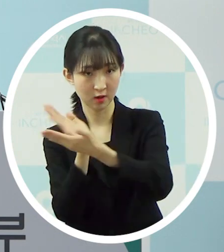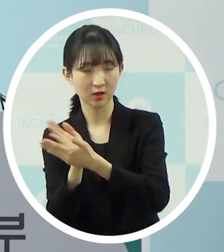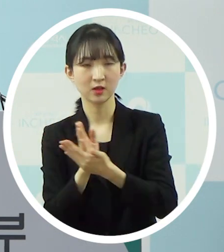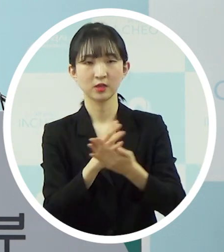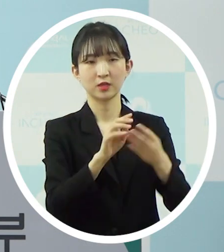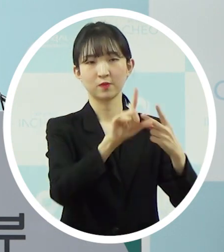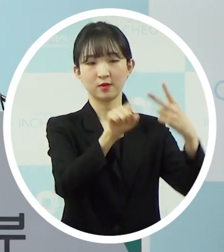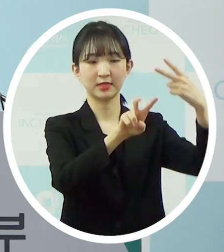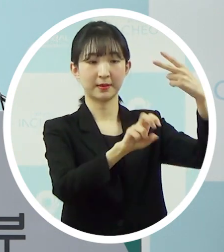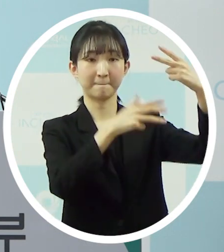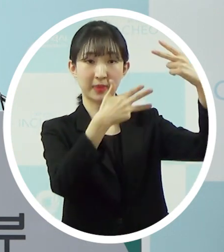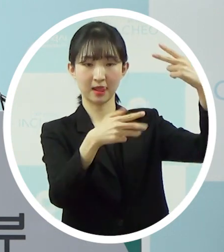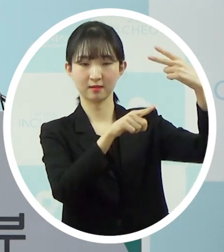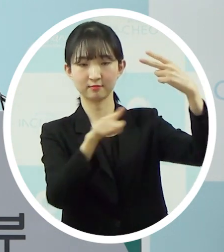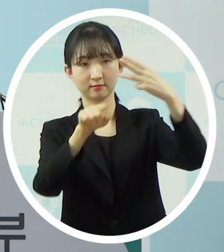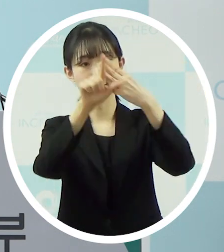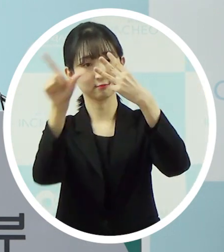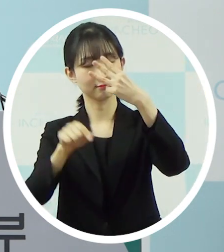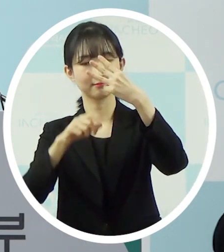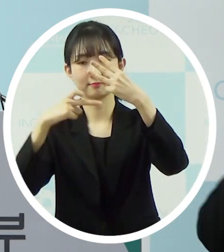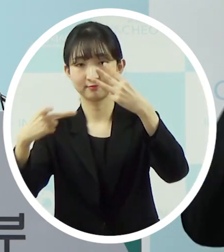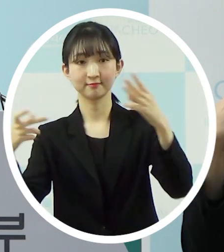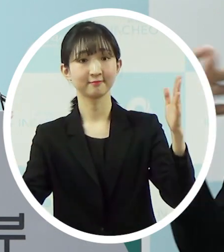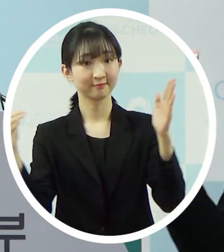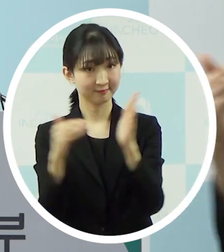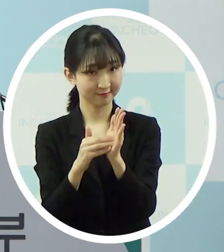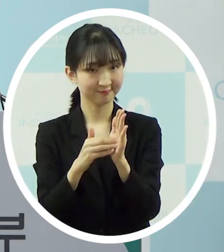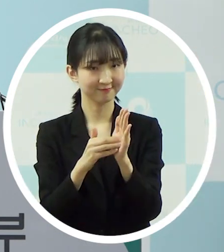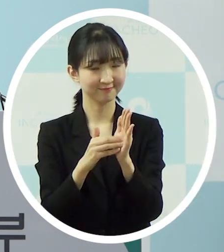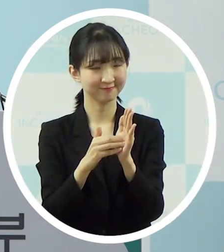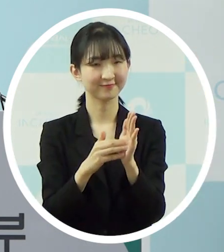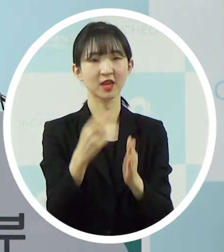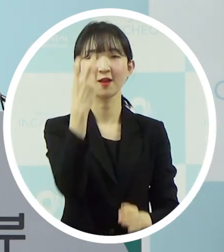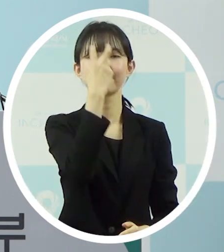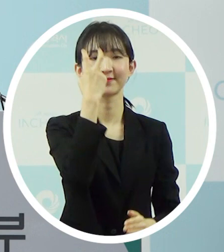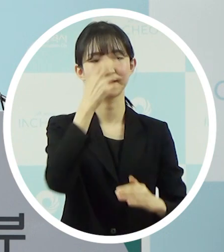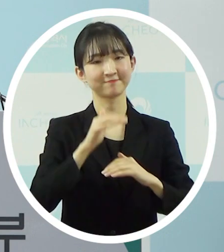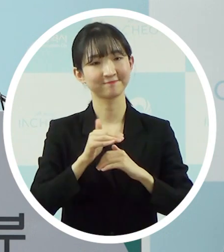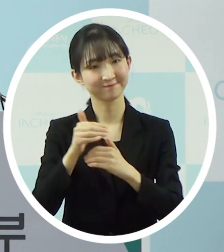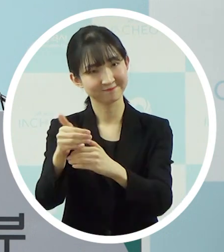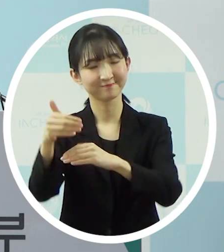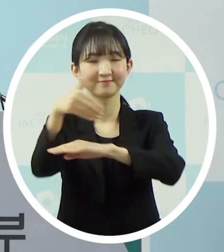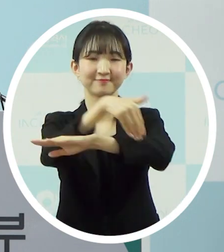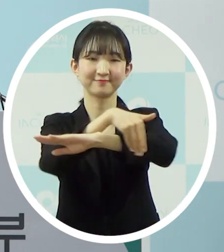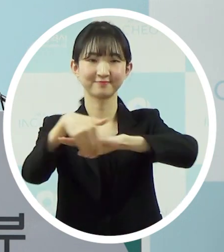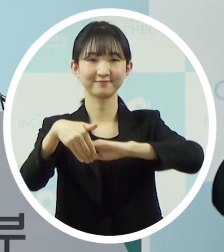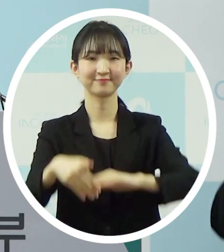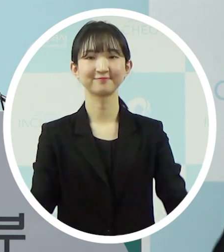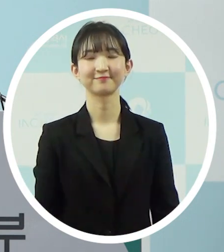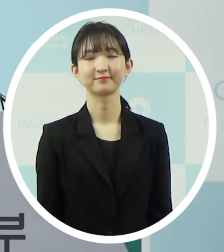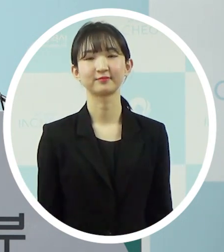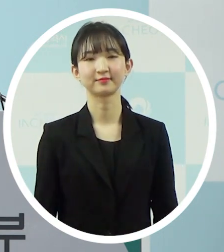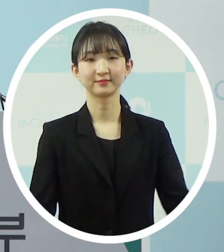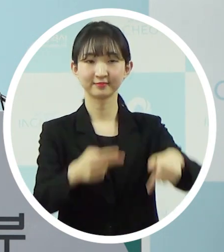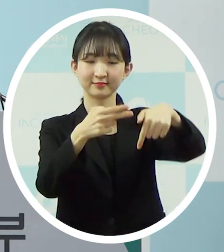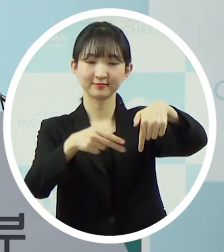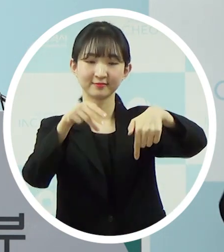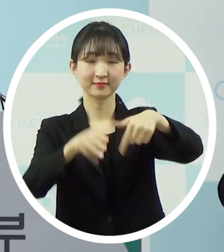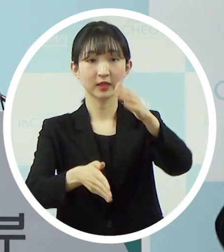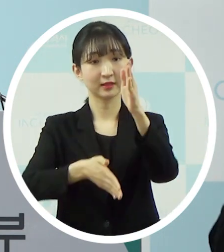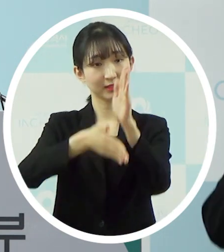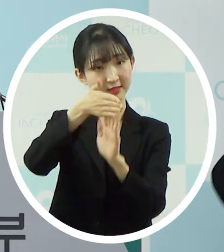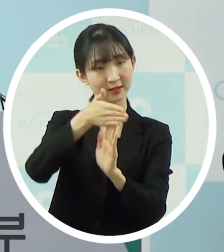28일부터 3월 12일까지 순차적으로 검사를 진행할 계획입니다. 인천시는